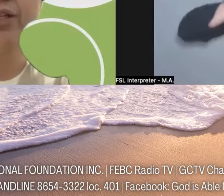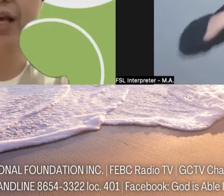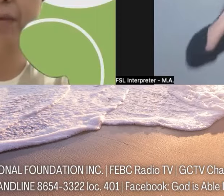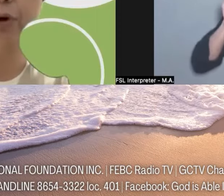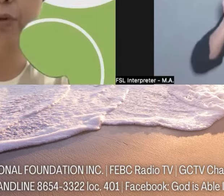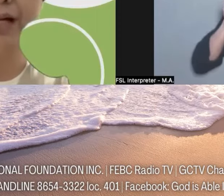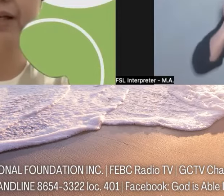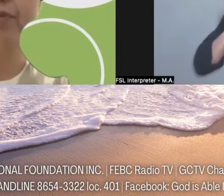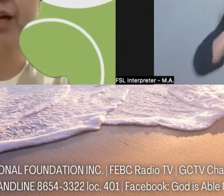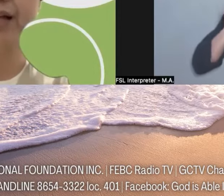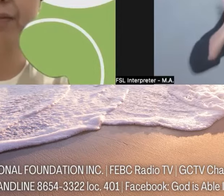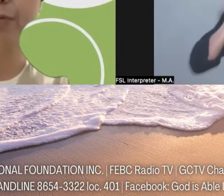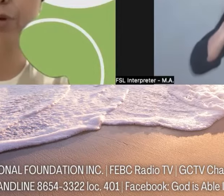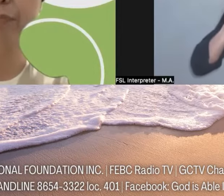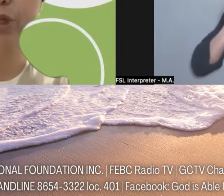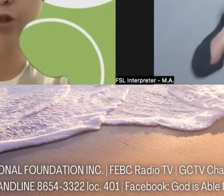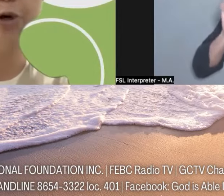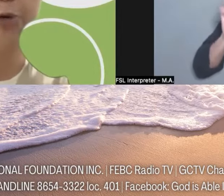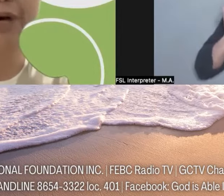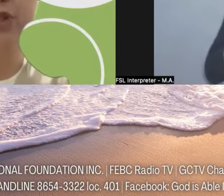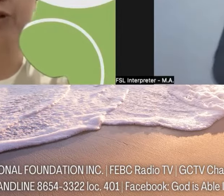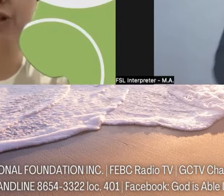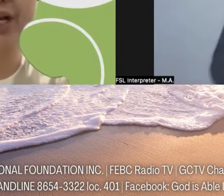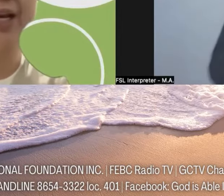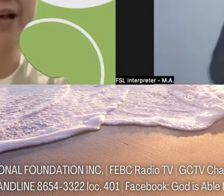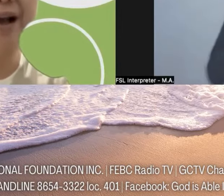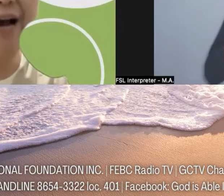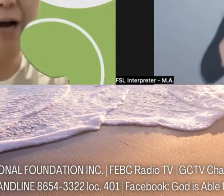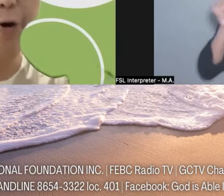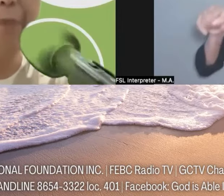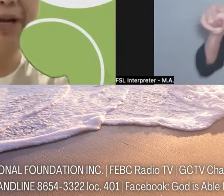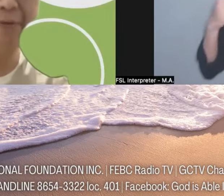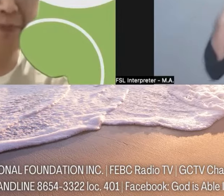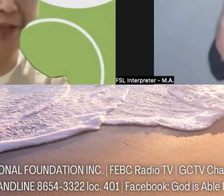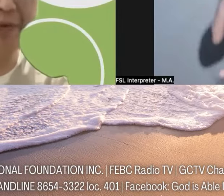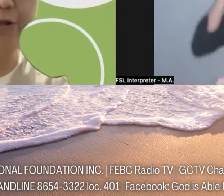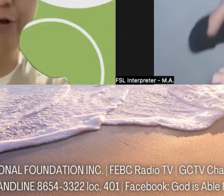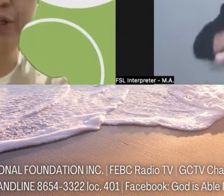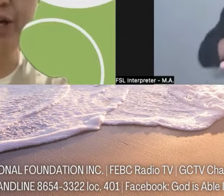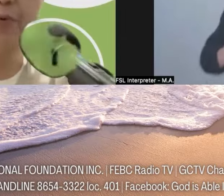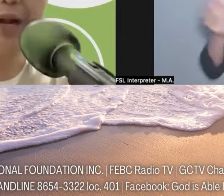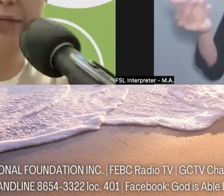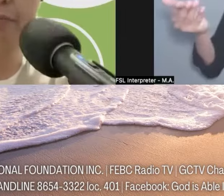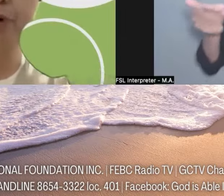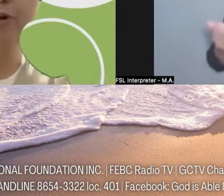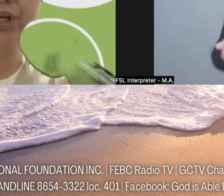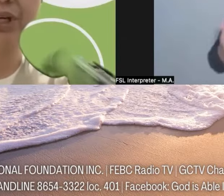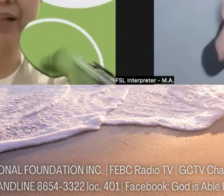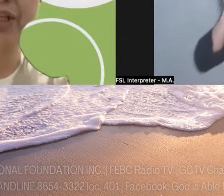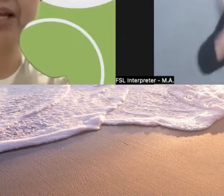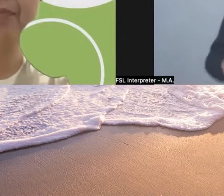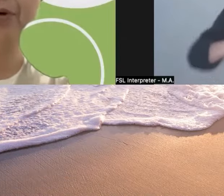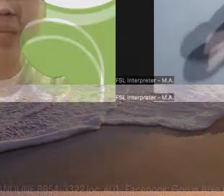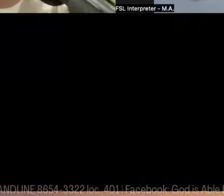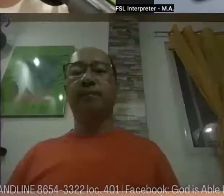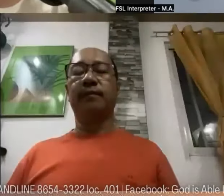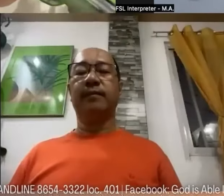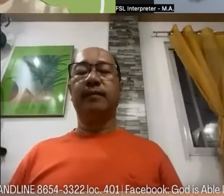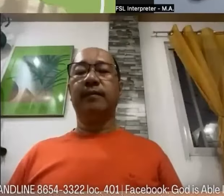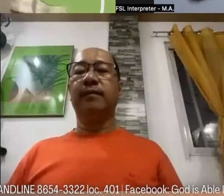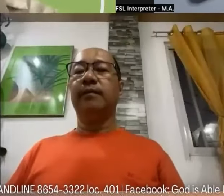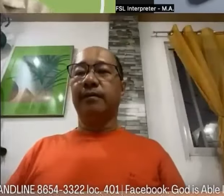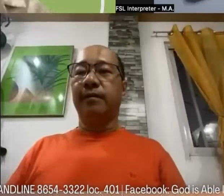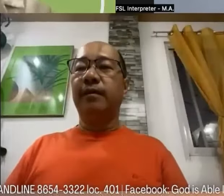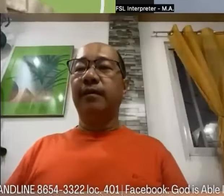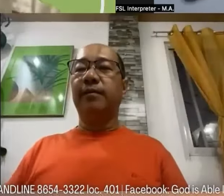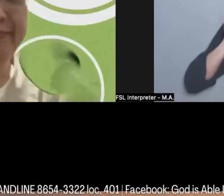a God is able welcome sa ating mabuting pastor, Pastor Jay Jacobi. Pastor Jay, welcome po sa God is able. Gandang araw.